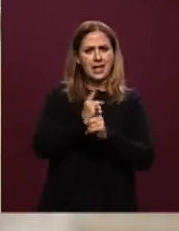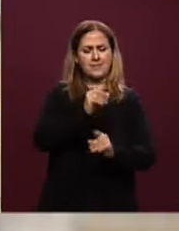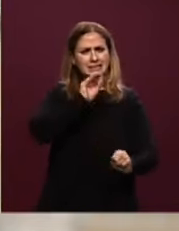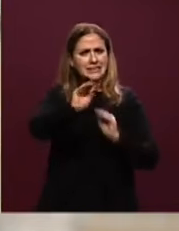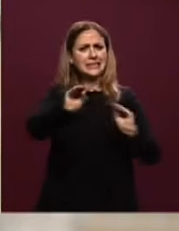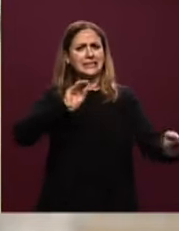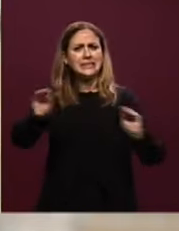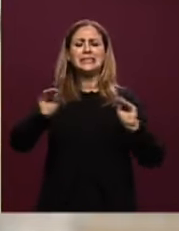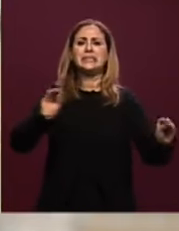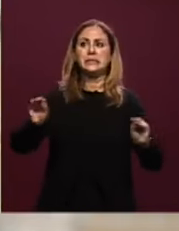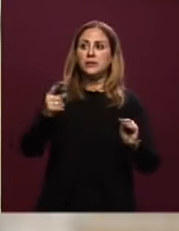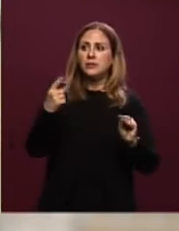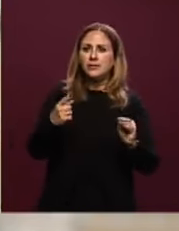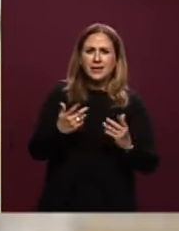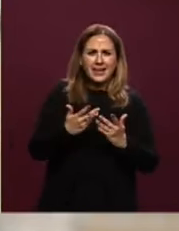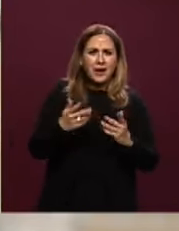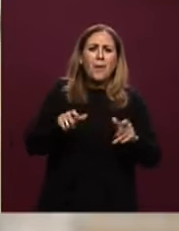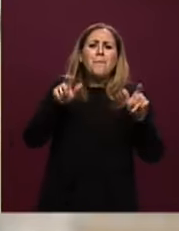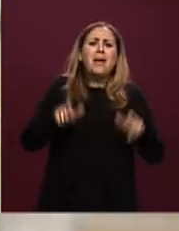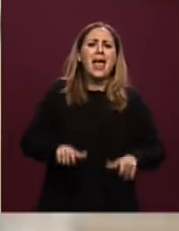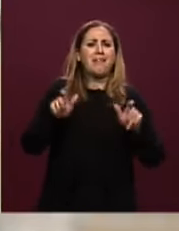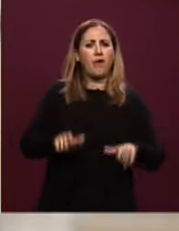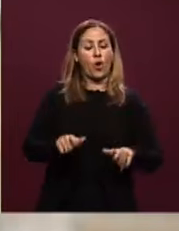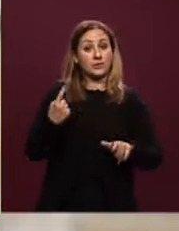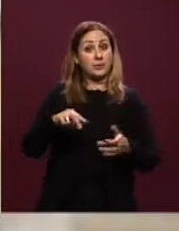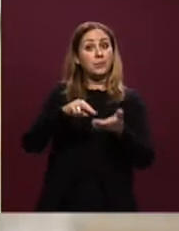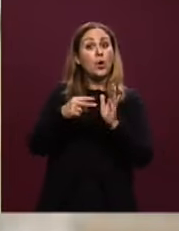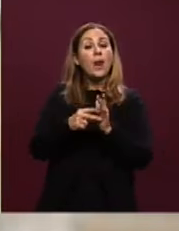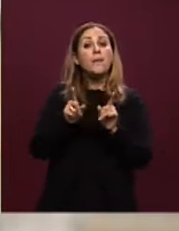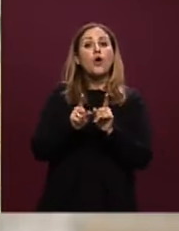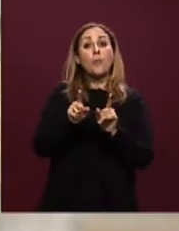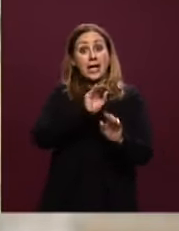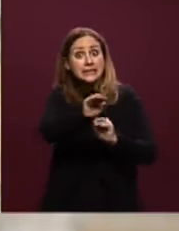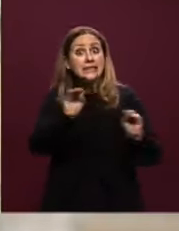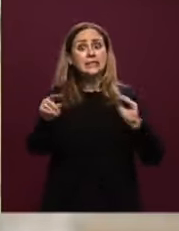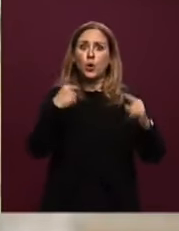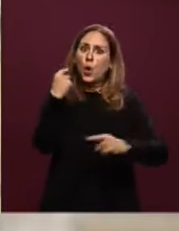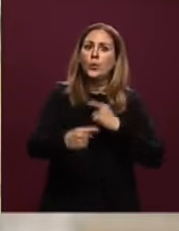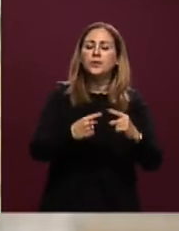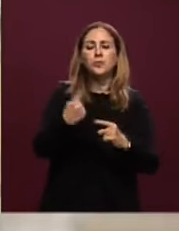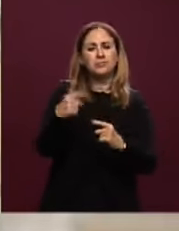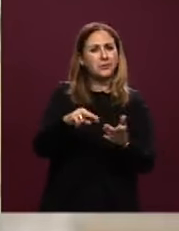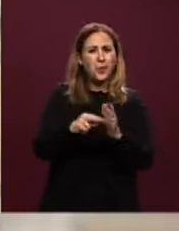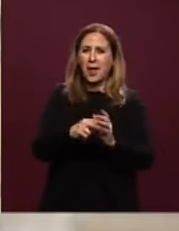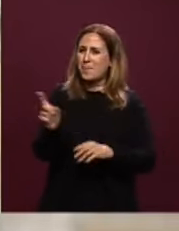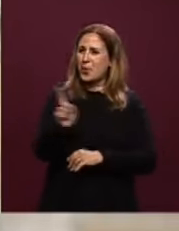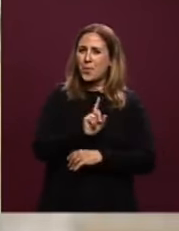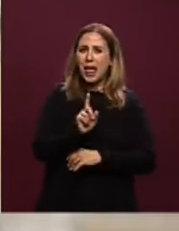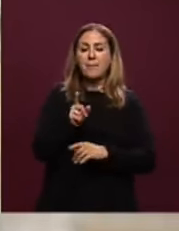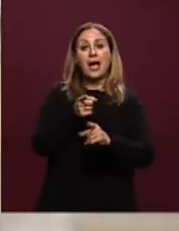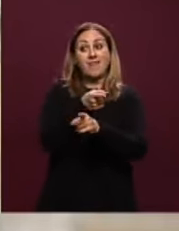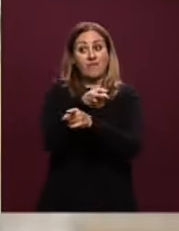mancherebbe altro. Il problema non è continuare a porre la questione. Il problema è, avete posto